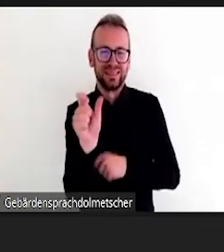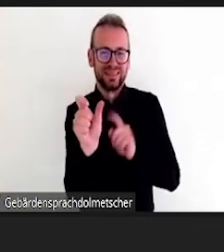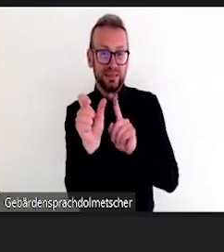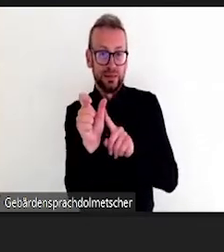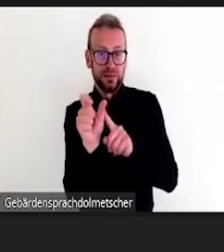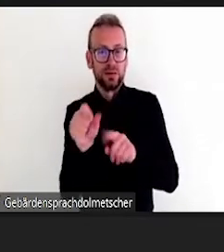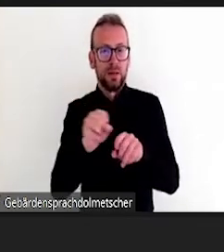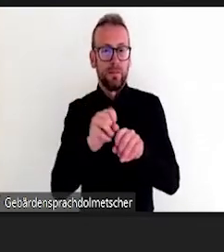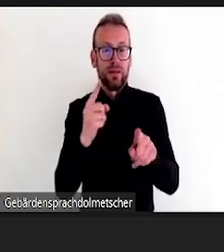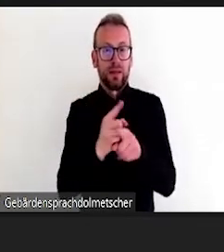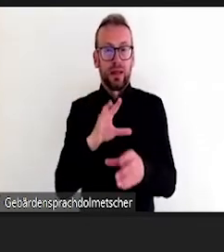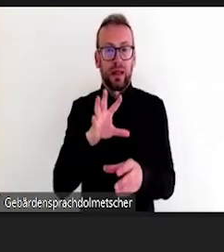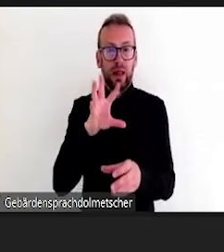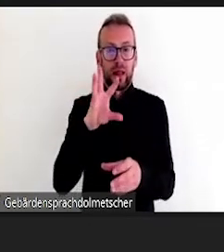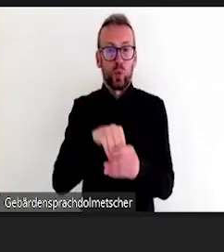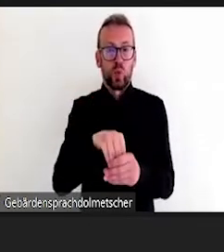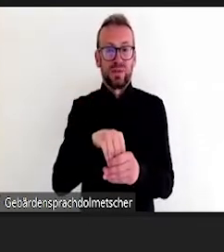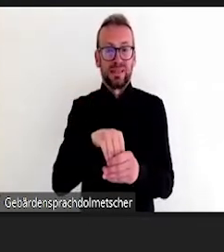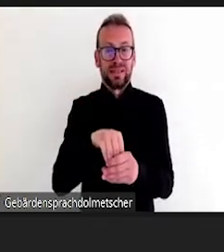zu entwickeln?